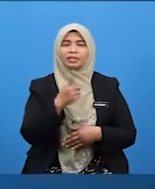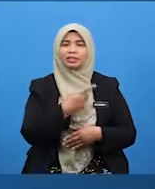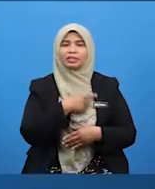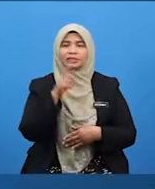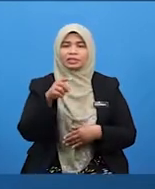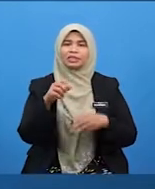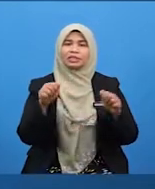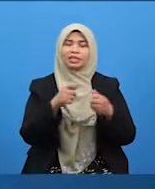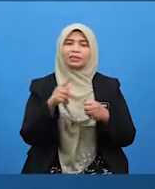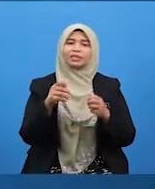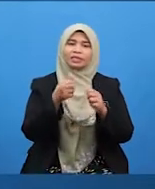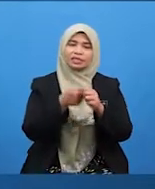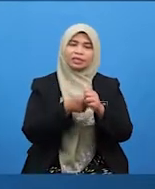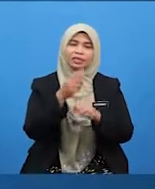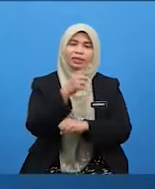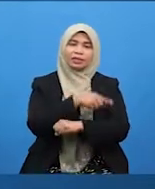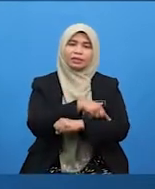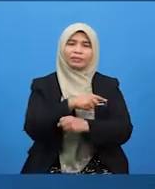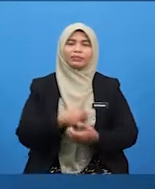kena amalkan setiap hari.